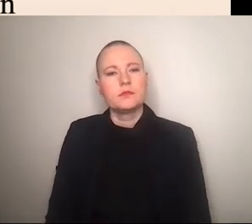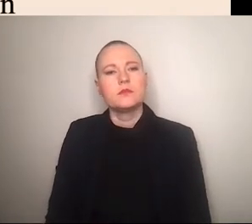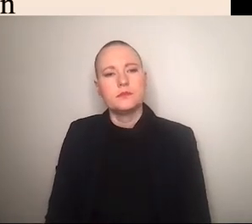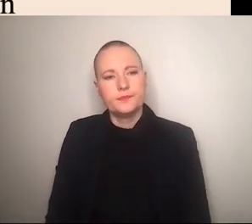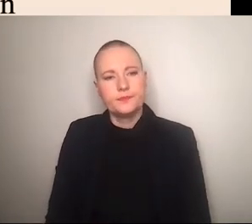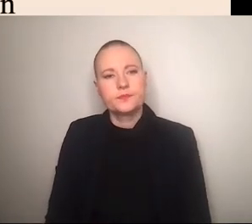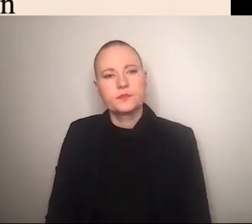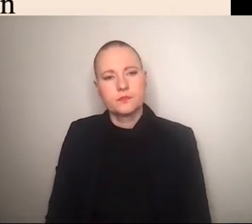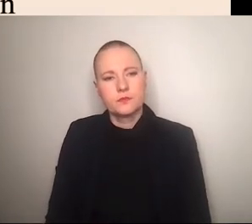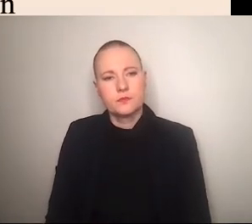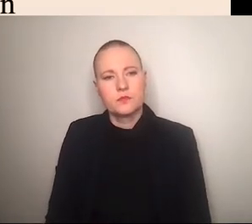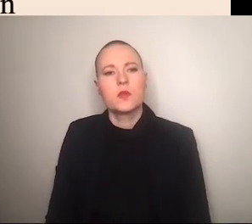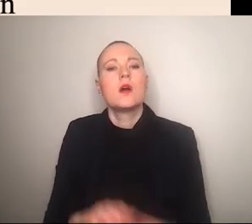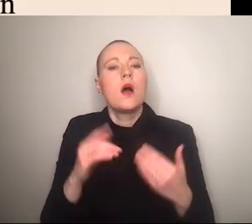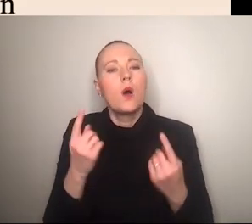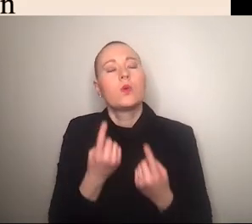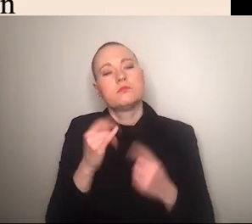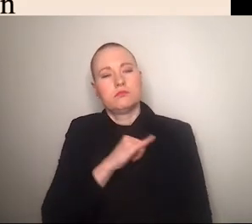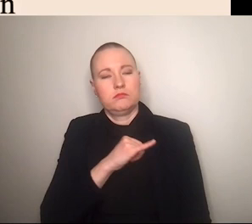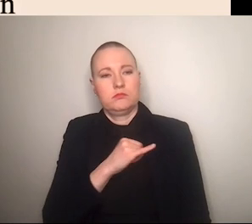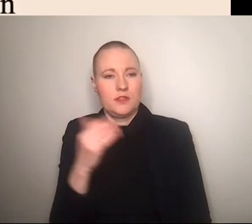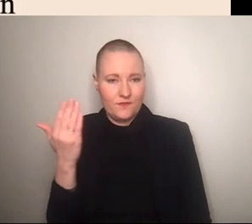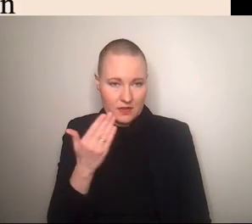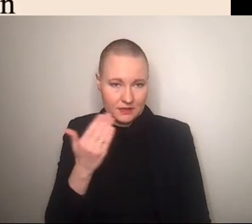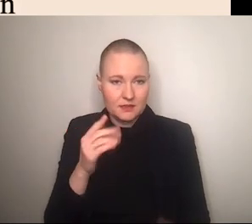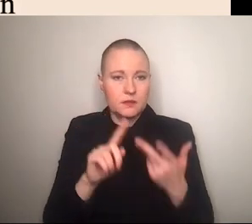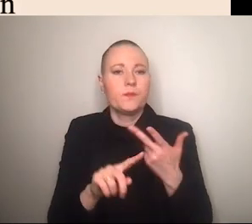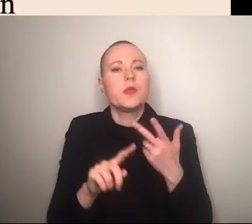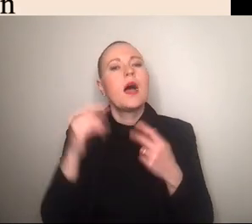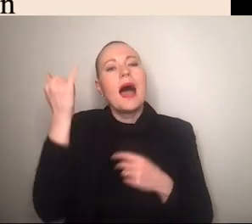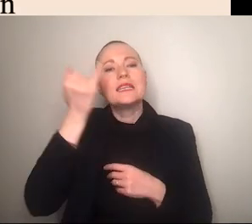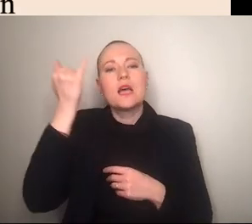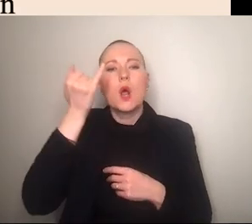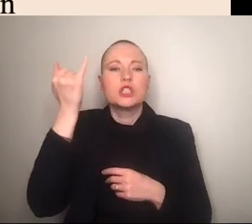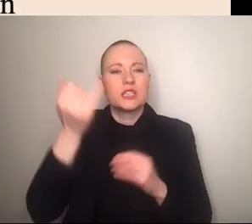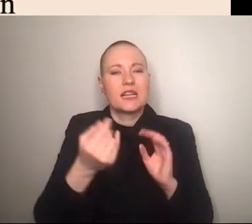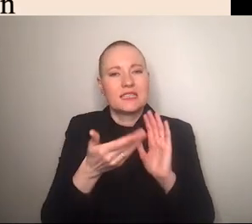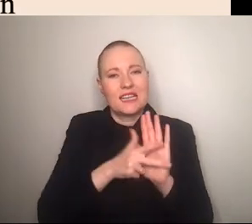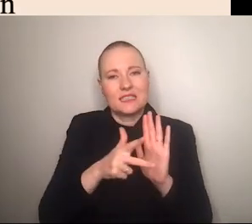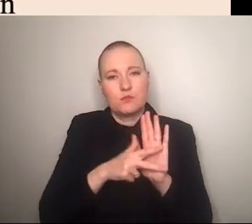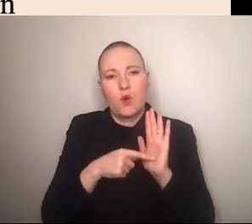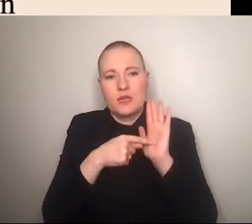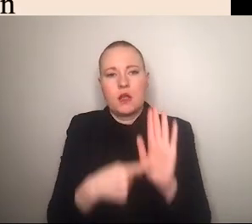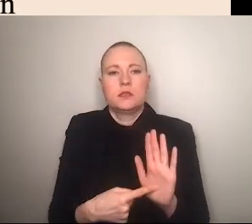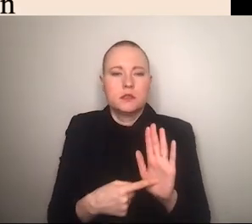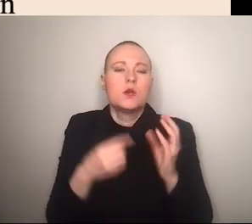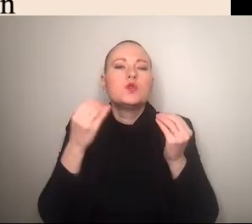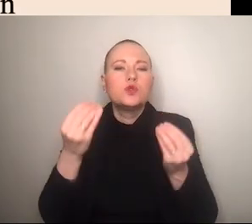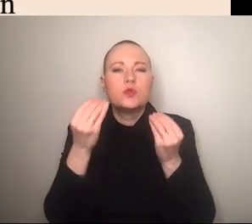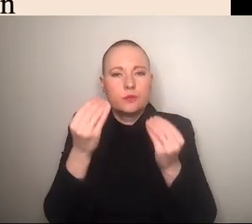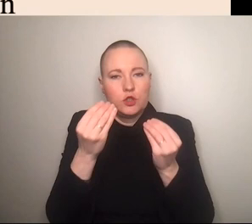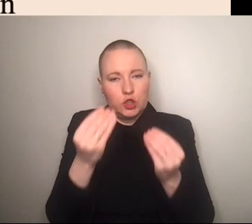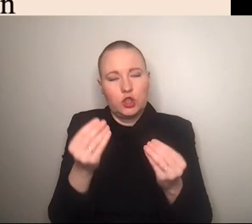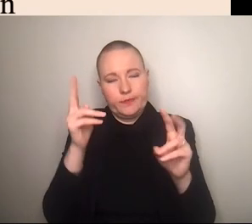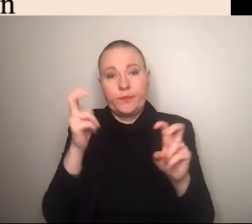weiterhin eine praktik die ich hier benennen möchte die der sogenannten ideological testimonials also hier wird die behauptung aufgestellt